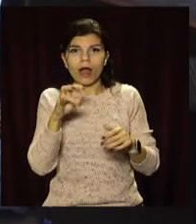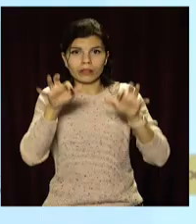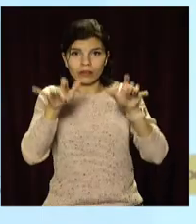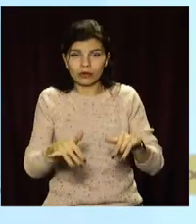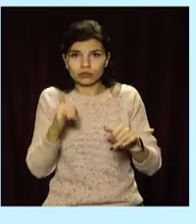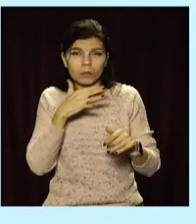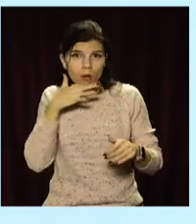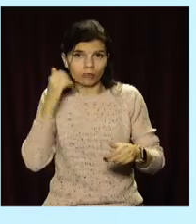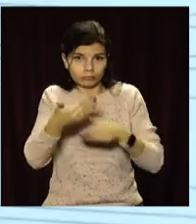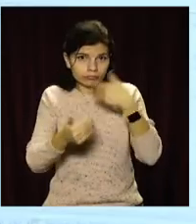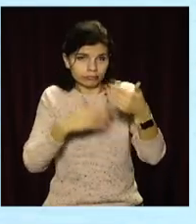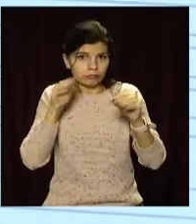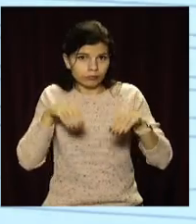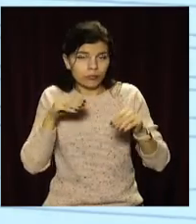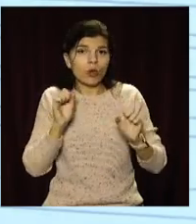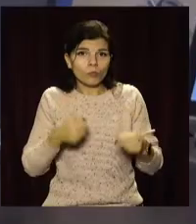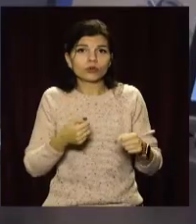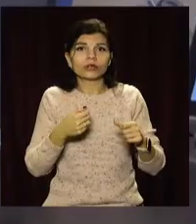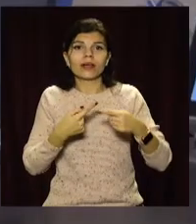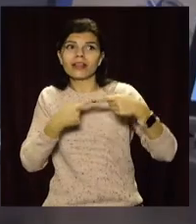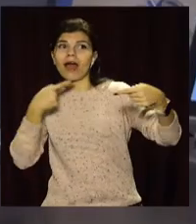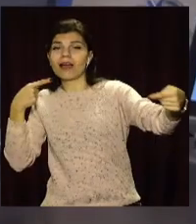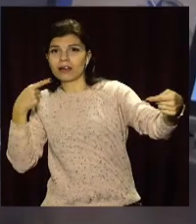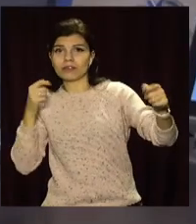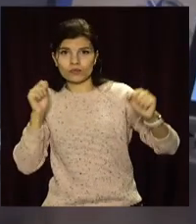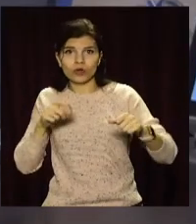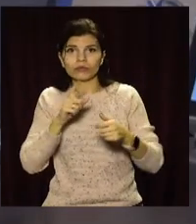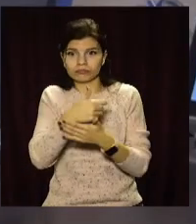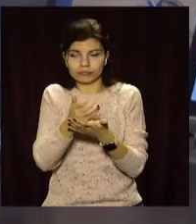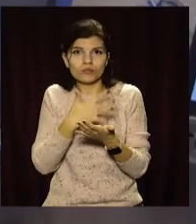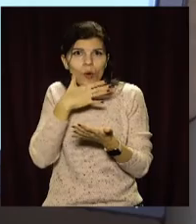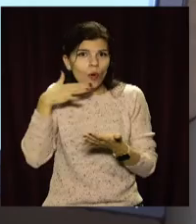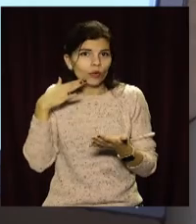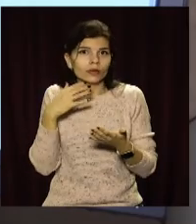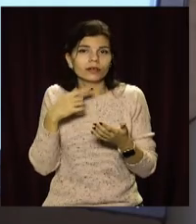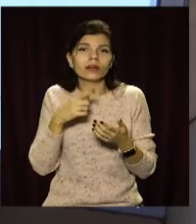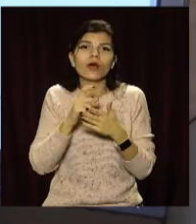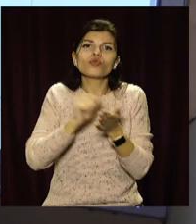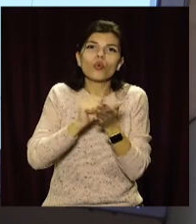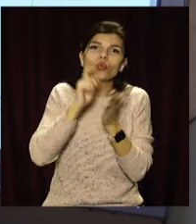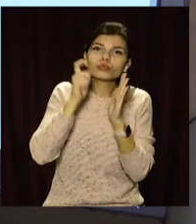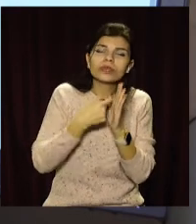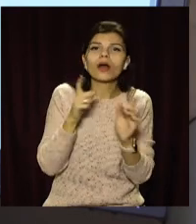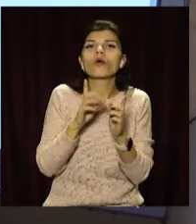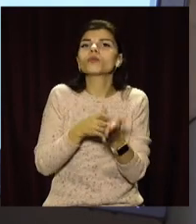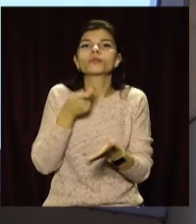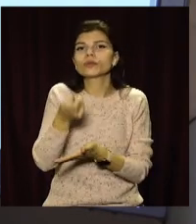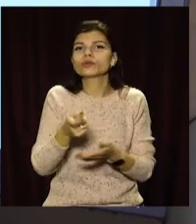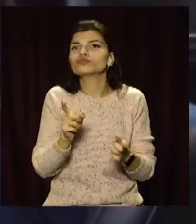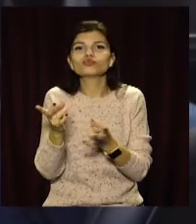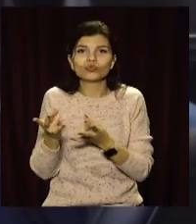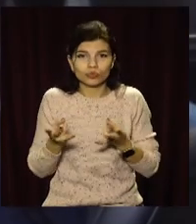-формації. Дистанційно можуть надавати та оформлювати чи не половину послуг. Дізнатися перелік документів, які необхідні для подачі таких